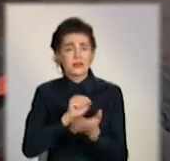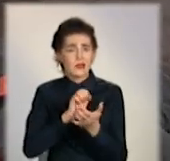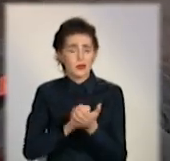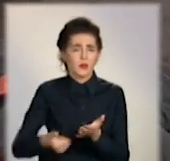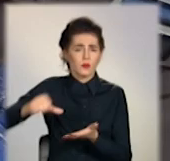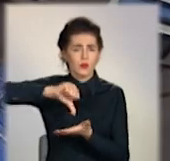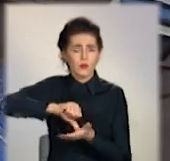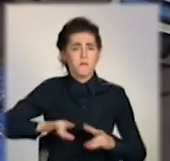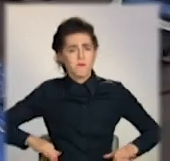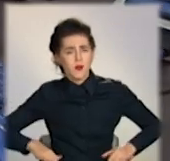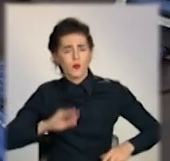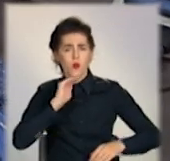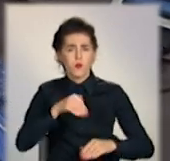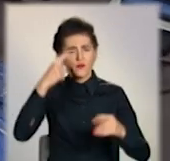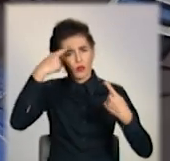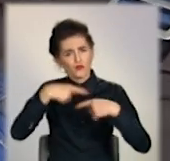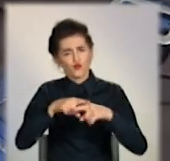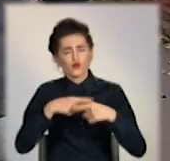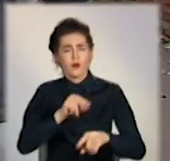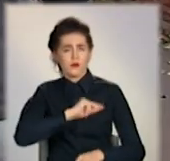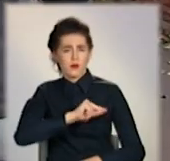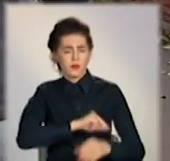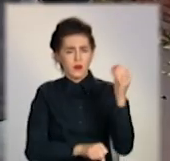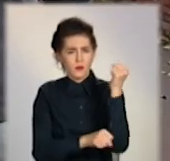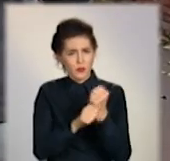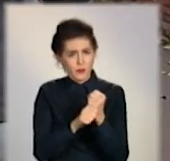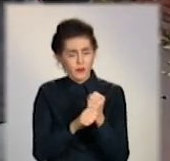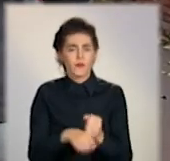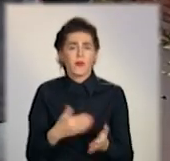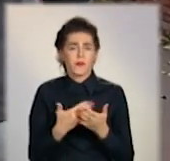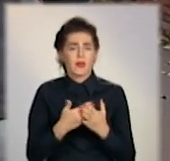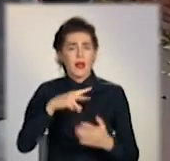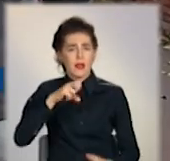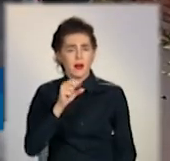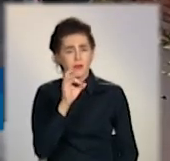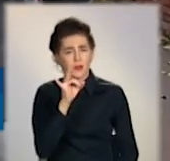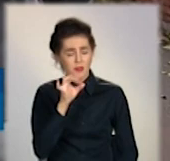присутності майстрів та інженерів з охорони праці. Лабіринт дозволяє нам